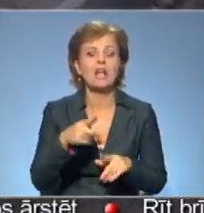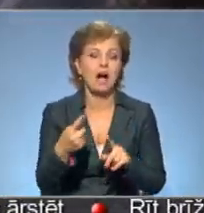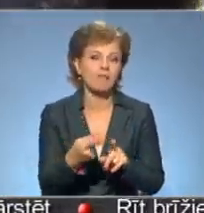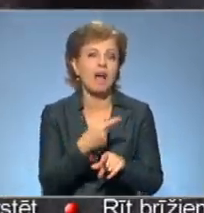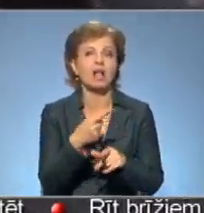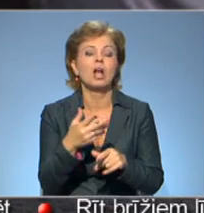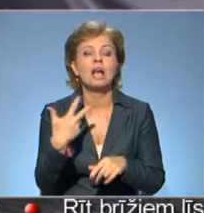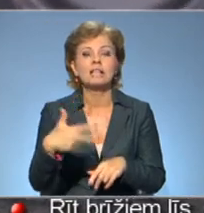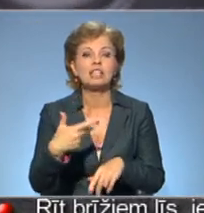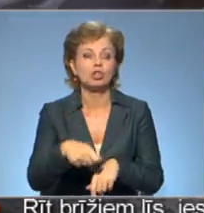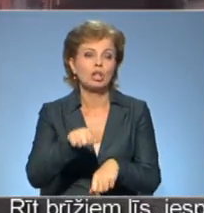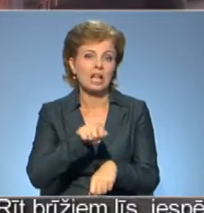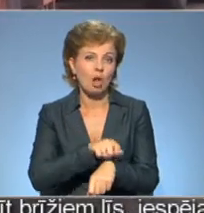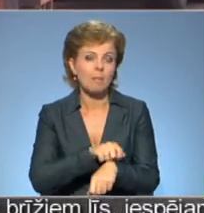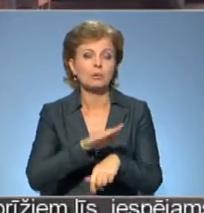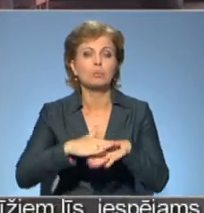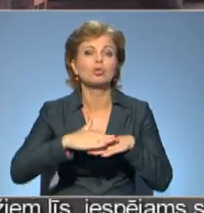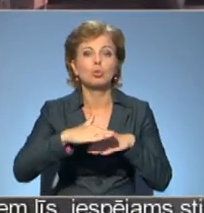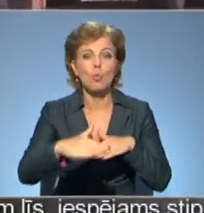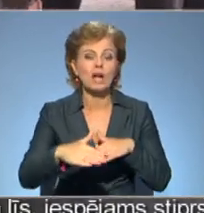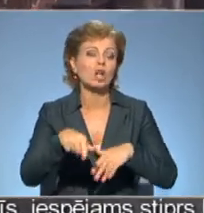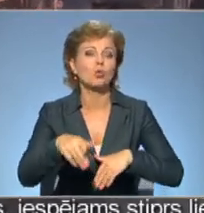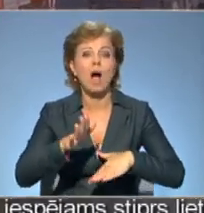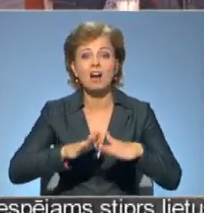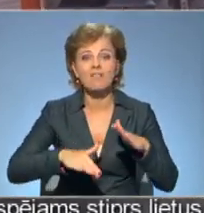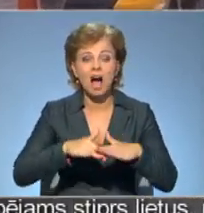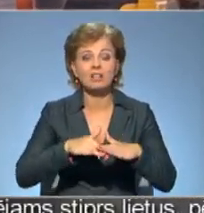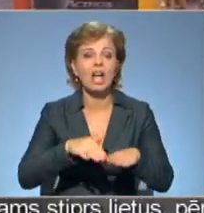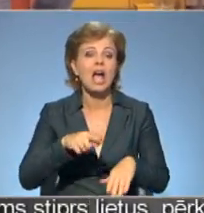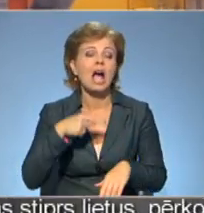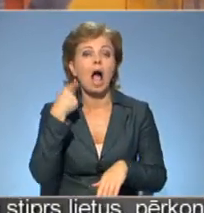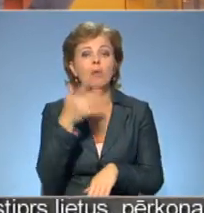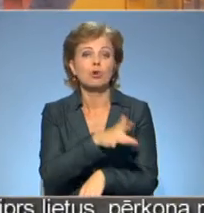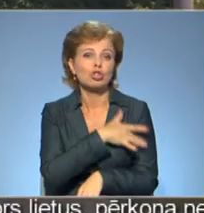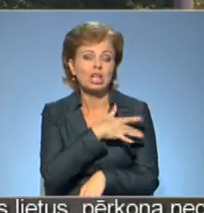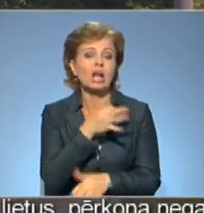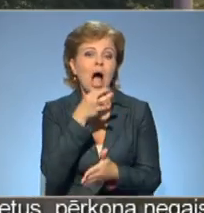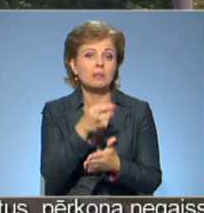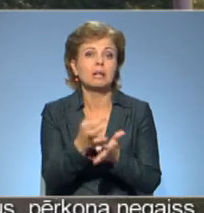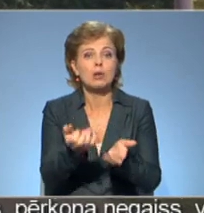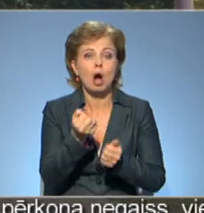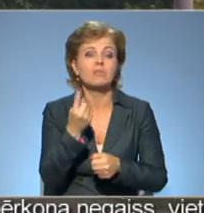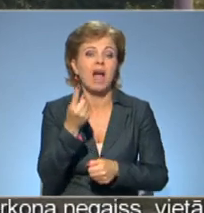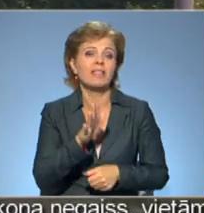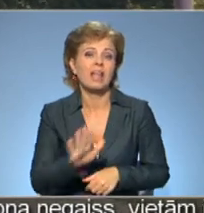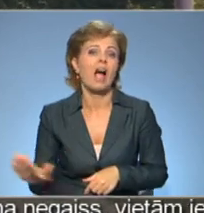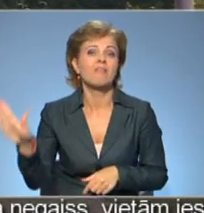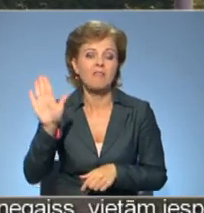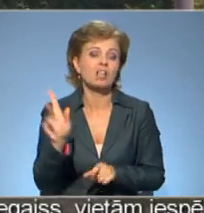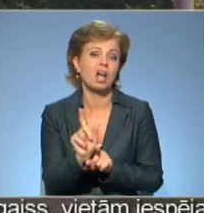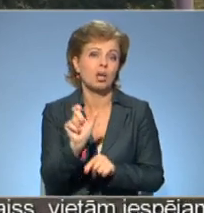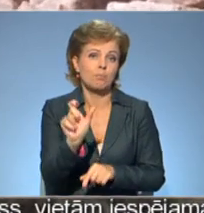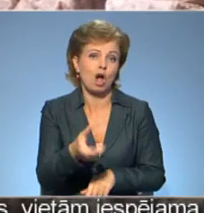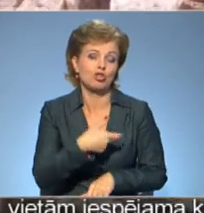vairāk nekā 30 kilometri ceļi. Tomēr par to kvalitāti un kalpošanas ilgumu atbildībai jauzņemas ne tikai valstī, bet arī pašiem iedzīvotājiem.